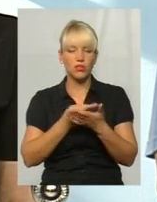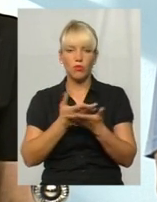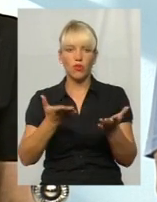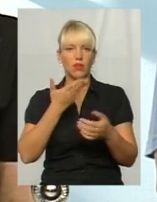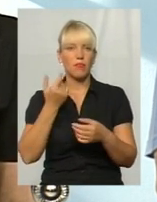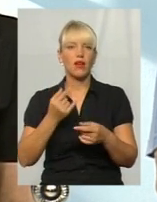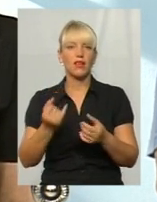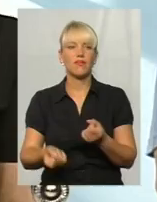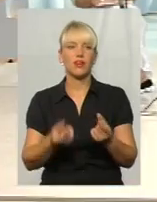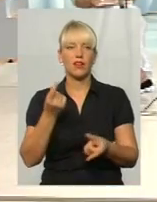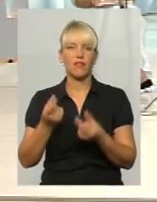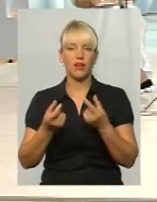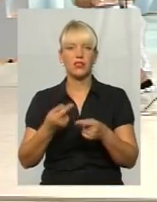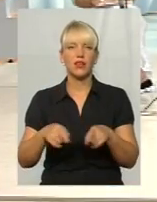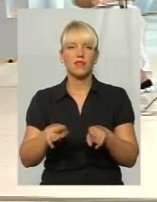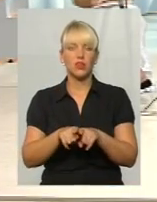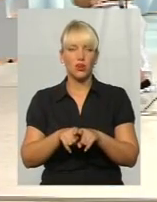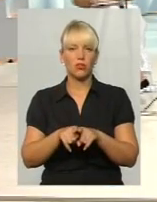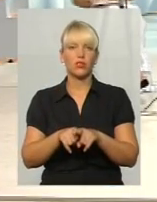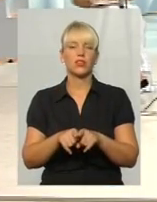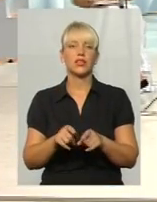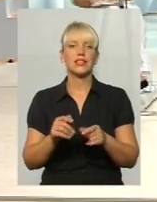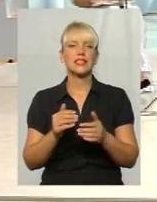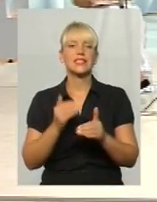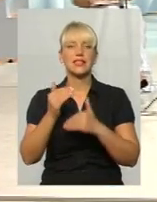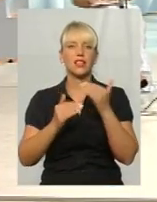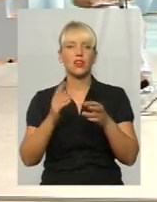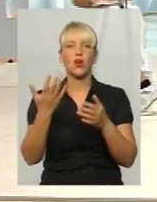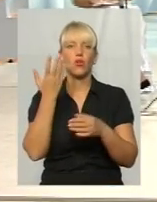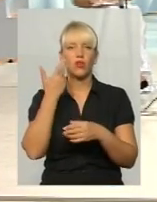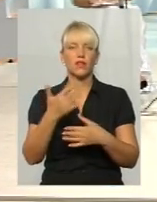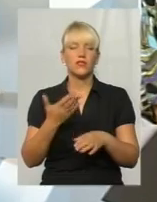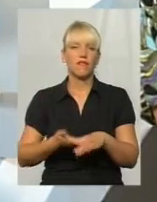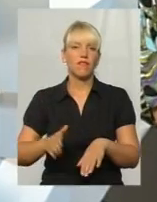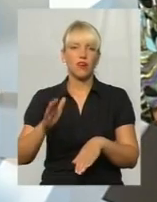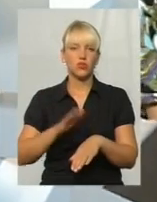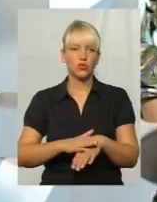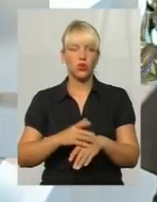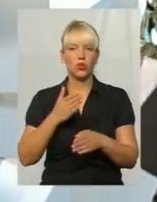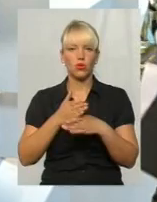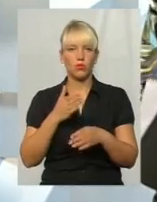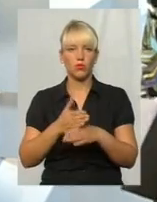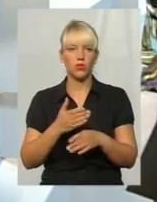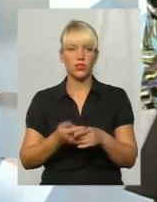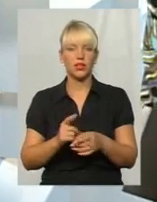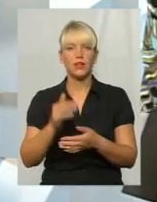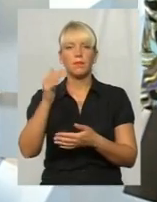стадіях, коли вже, на жаль, пацієнту важко допомогти. Статистика, ви обіцяли її озвучити, наскільки вона